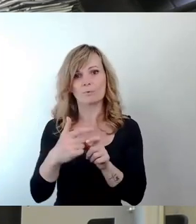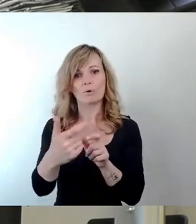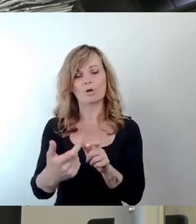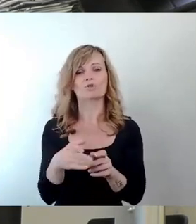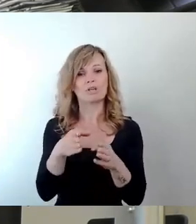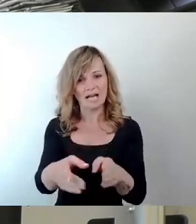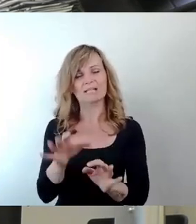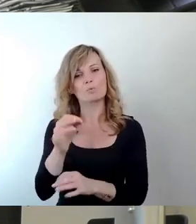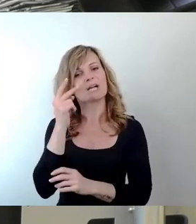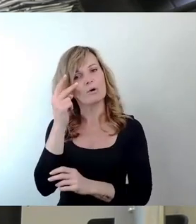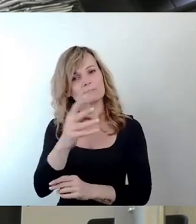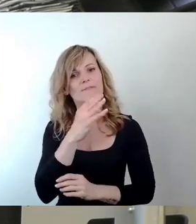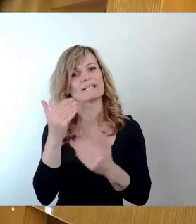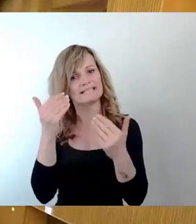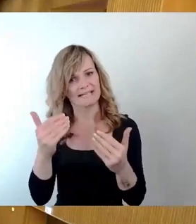Ausblick. Vielen Dank.